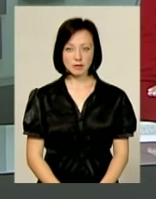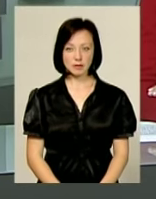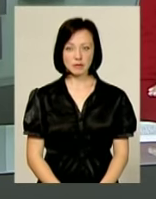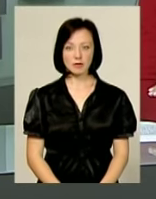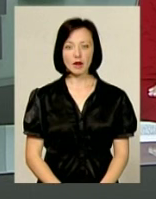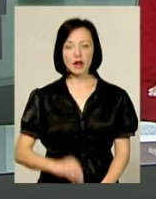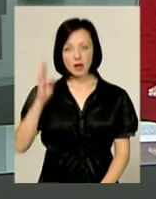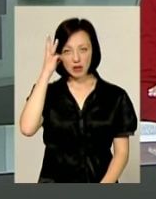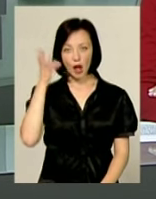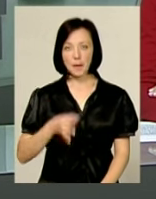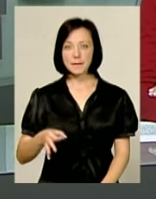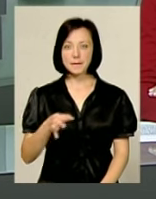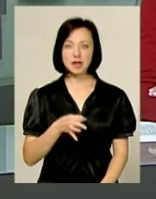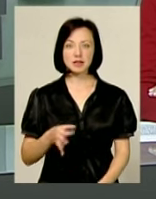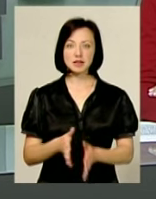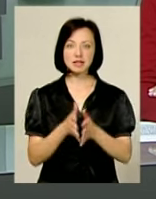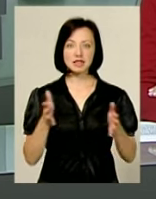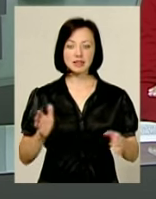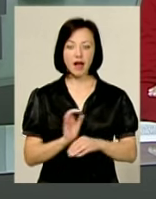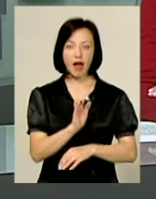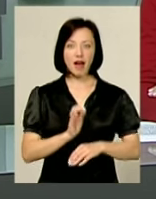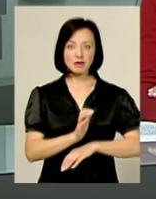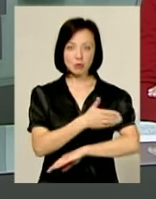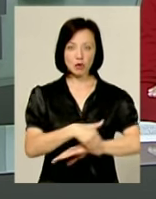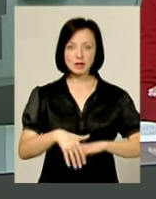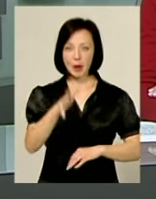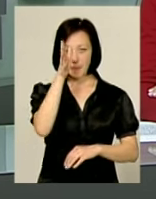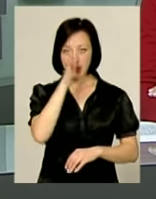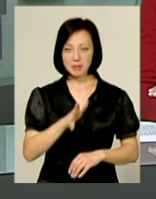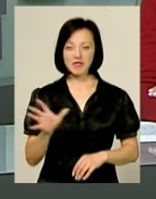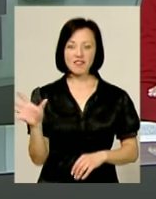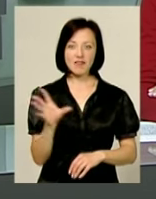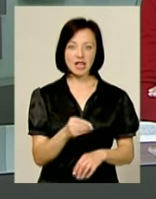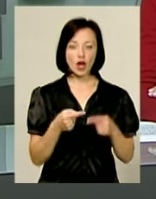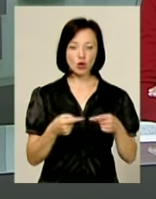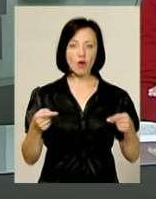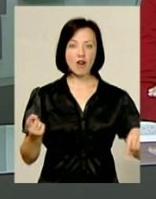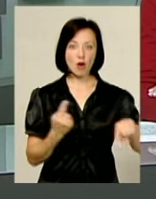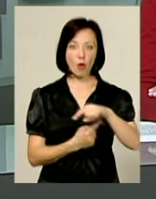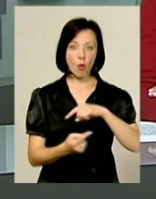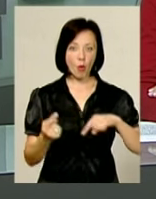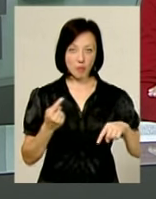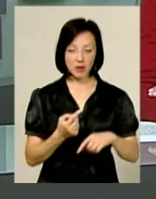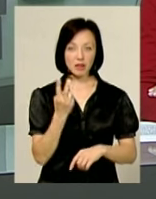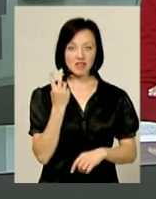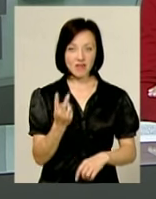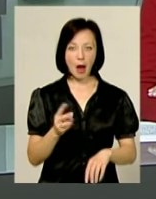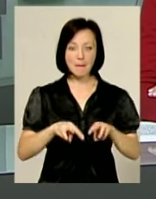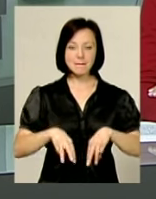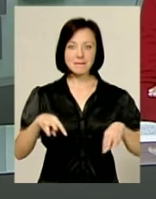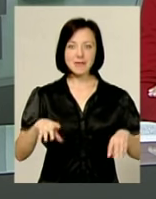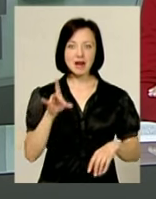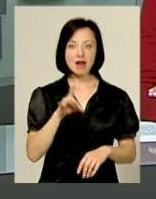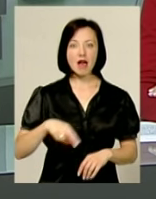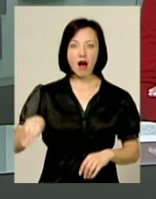На Хмельниччині зріс експорт. За п'ять місяців увесь товарообіг становить майже 2 мільярди гривень. Найбільше